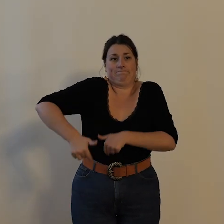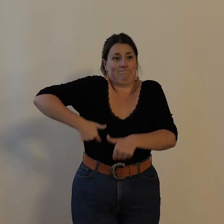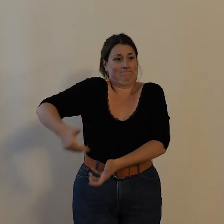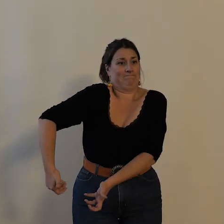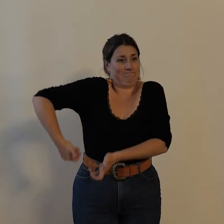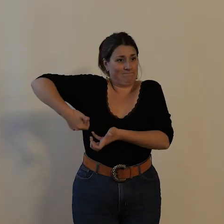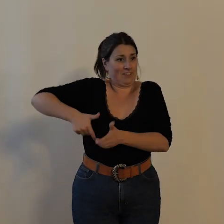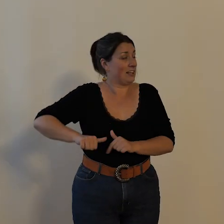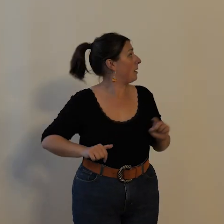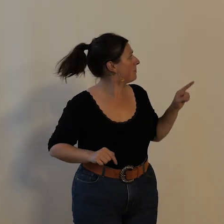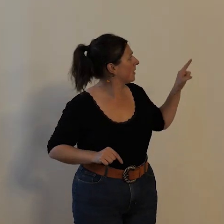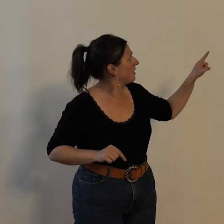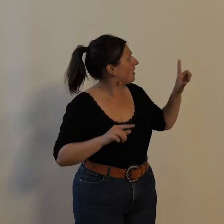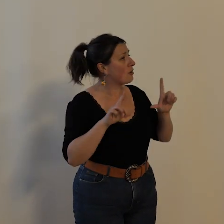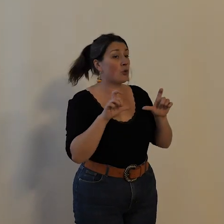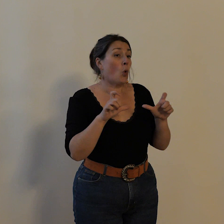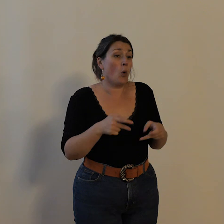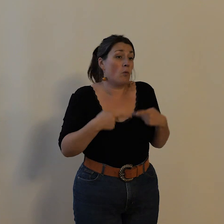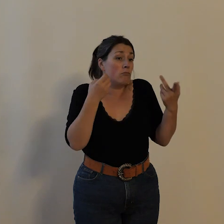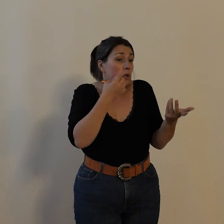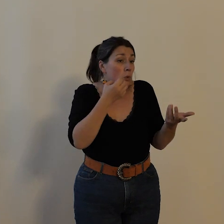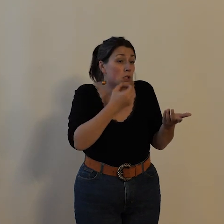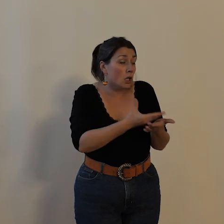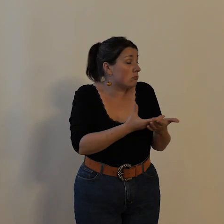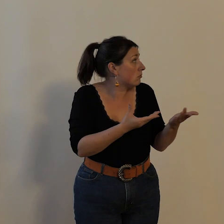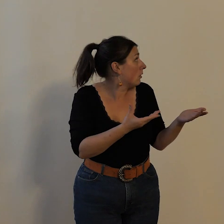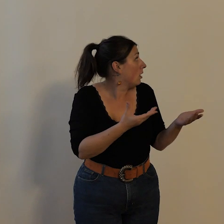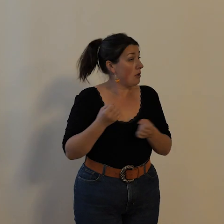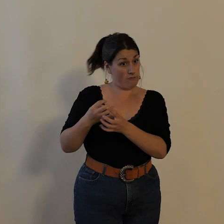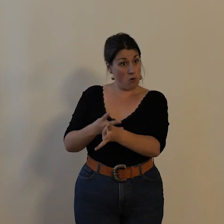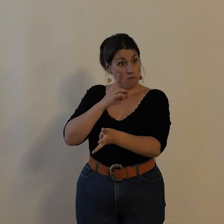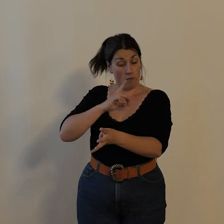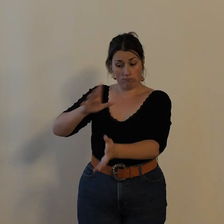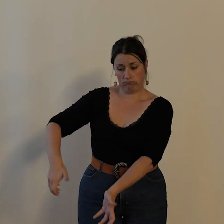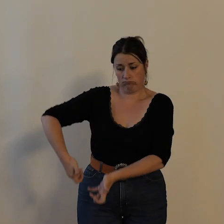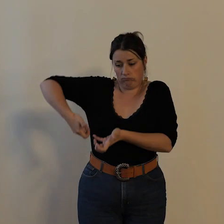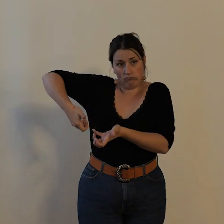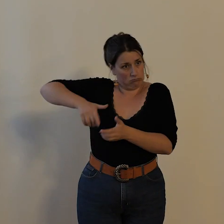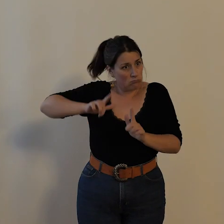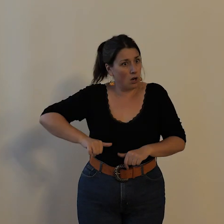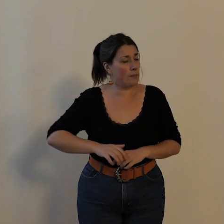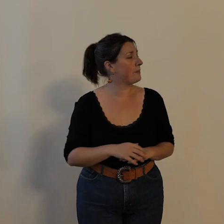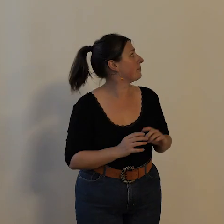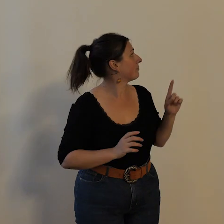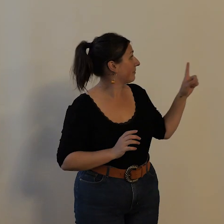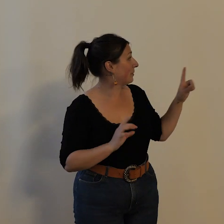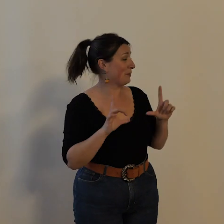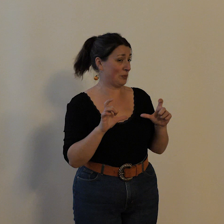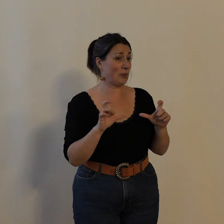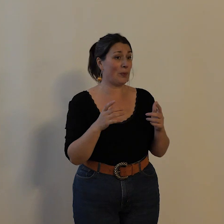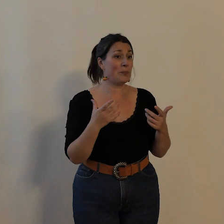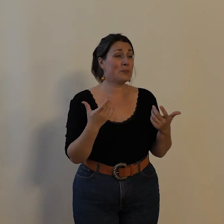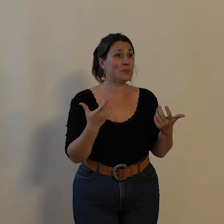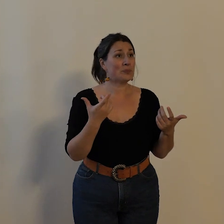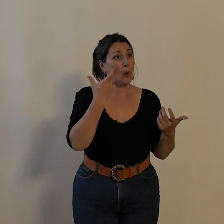on voit c'est une photographie dite de vie quotidienne où on voit que le vélo féminin est présent tout comme sur cette photographie où